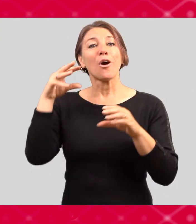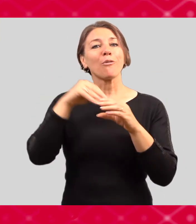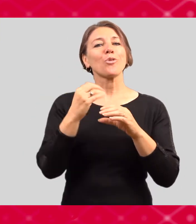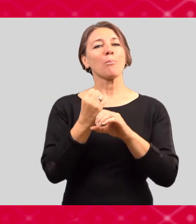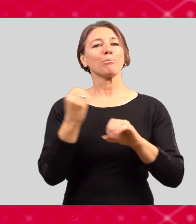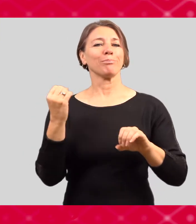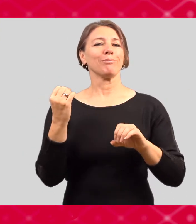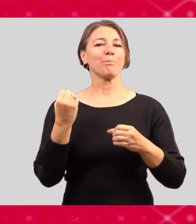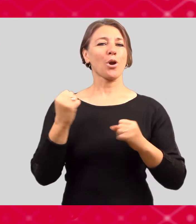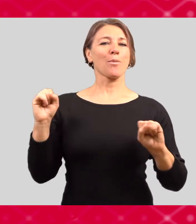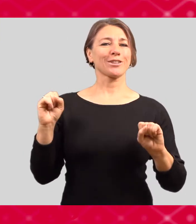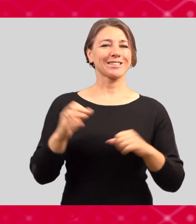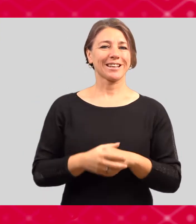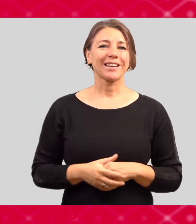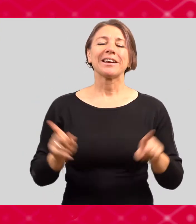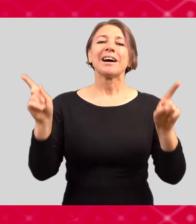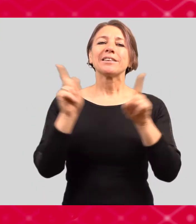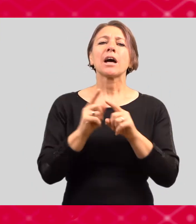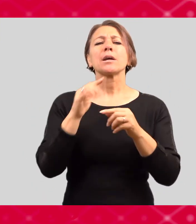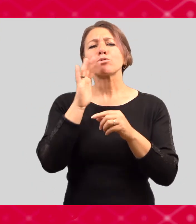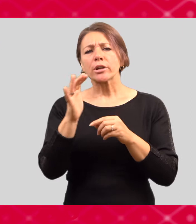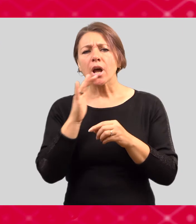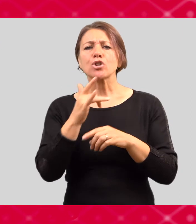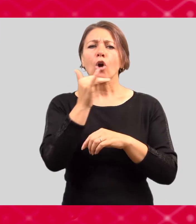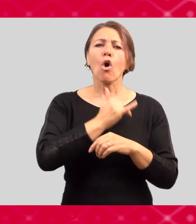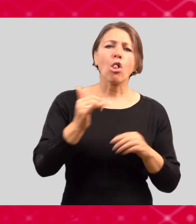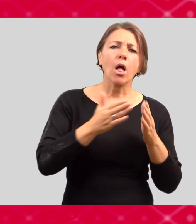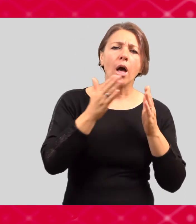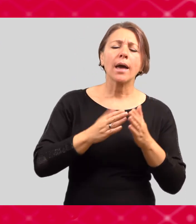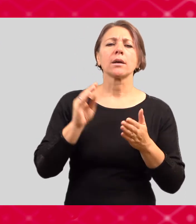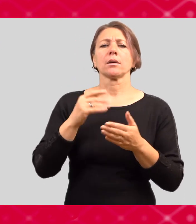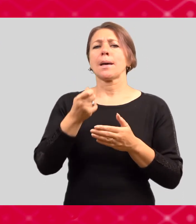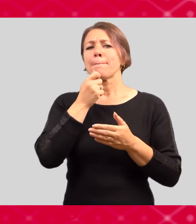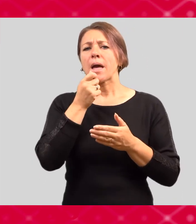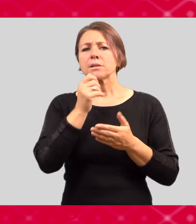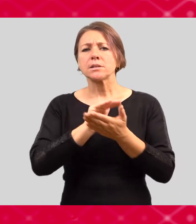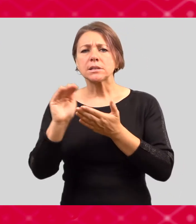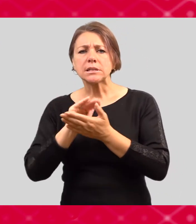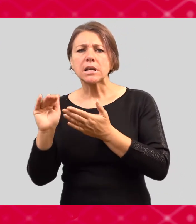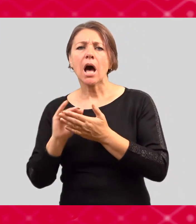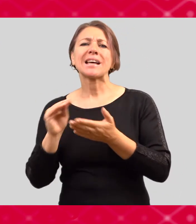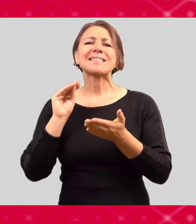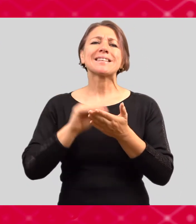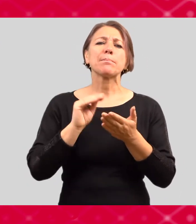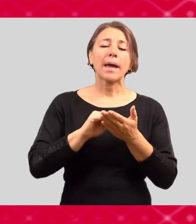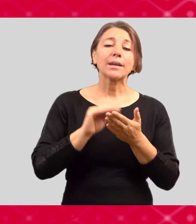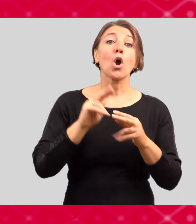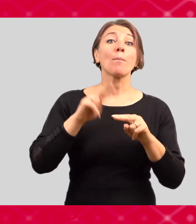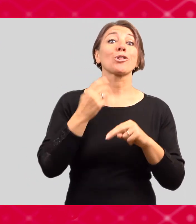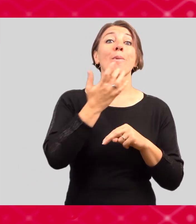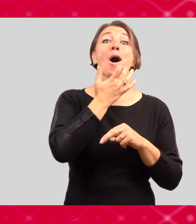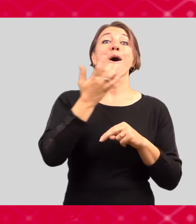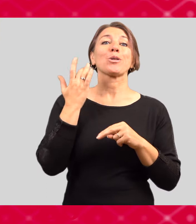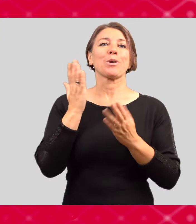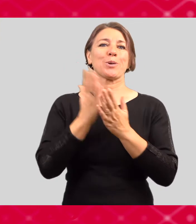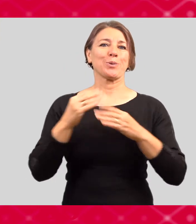pořádají promoce, mají přednášku o kolejích, menzách, o stipendiích a na odpoledne je připravena